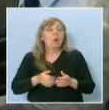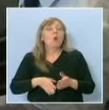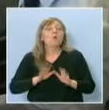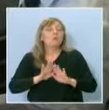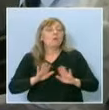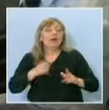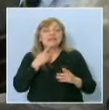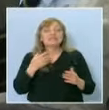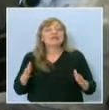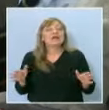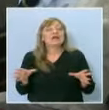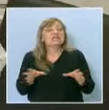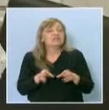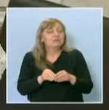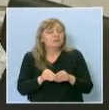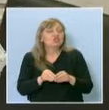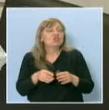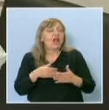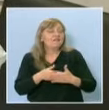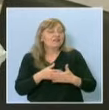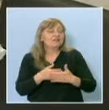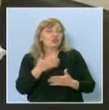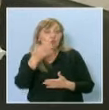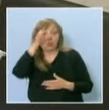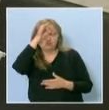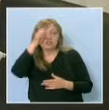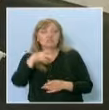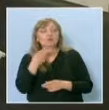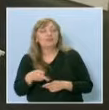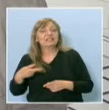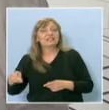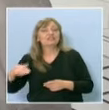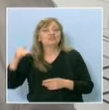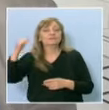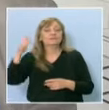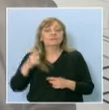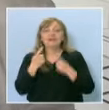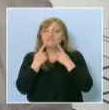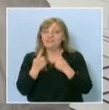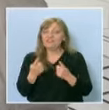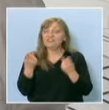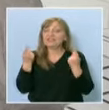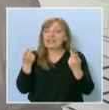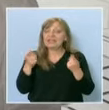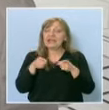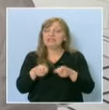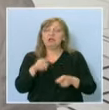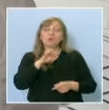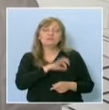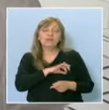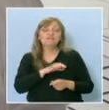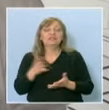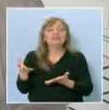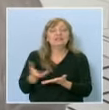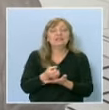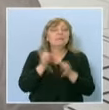учениците от различни възрасти. По-леко усвоява децата материала. Във вид на игра те успяват да се намерят